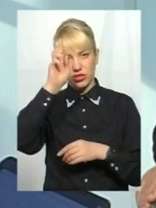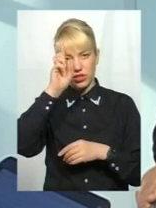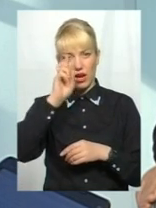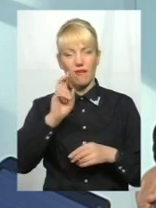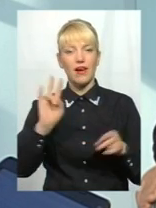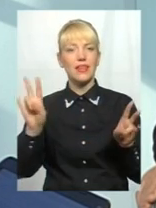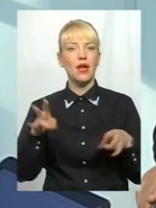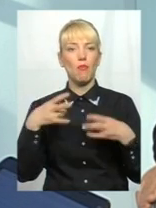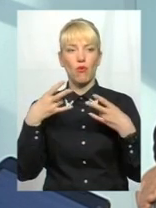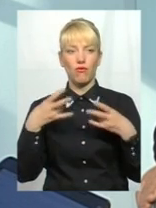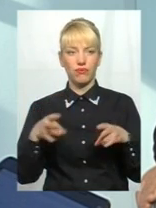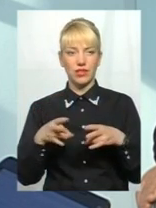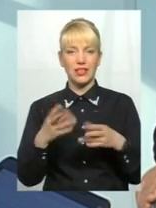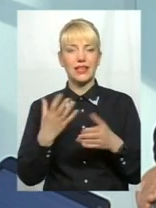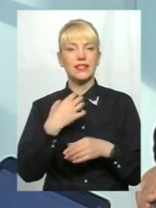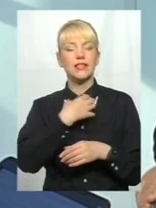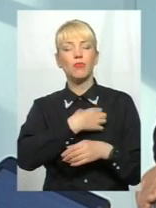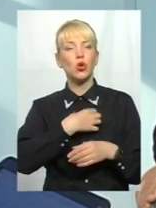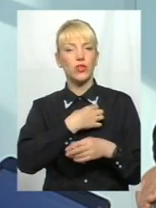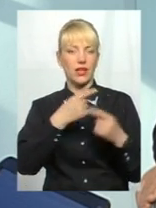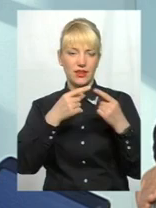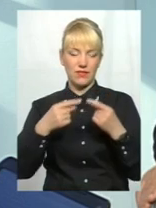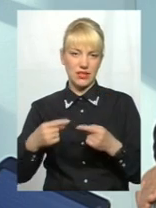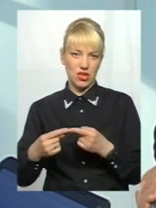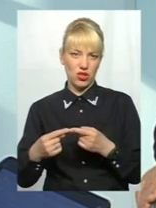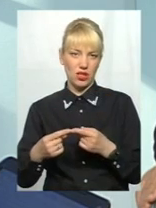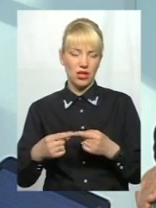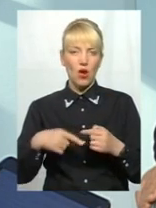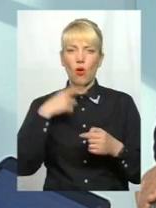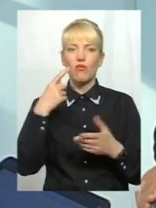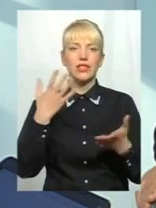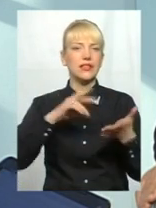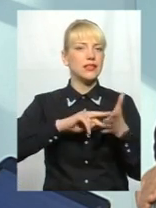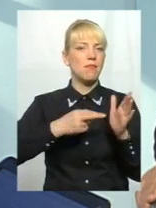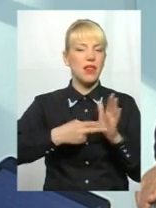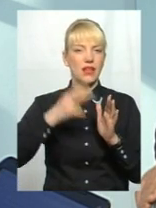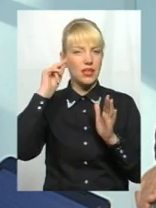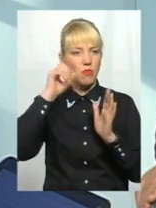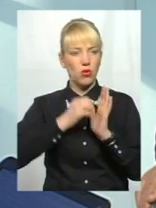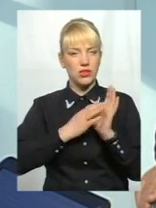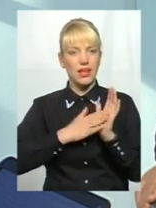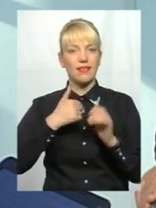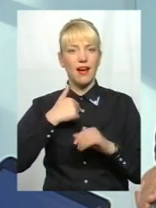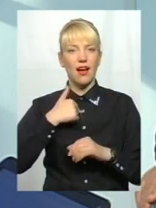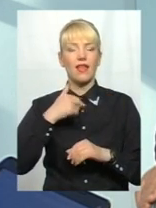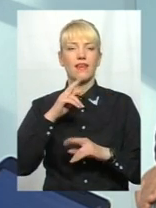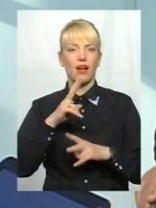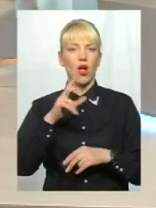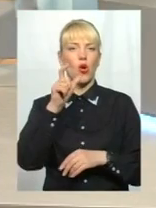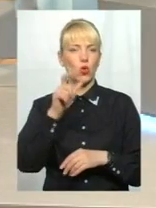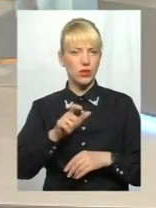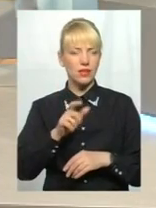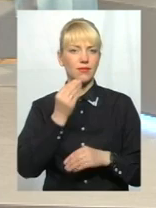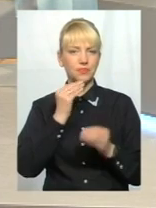повинна якісь пріоритети визначати, визначати якісь планові показники. Я, як людина консервативного думання,